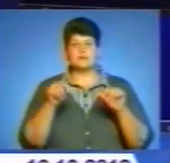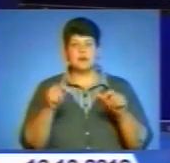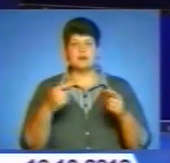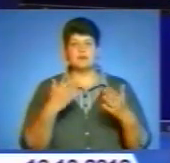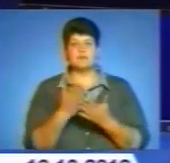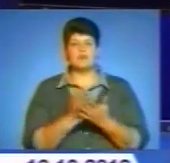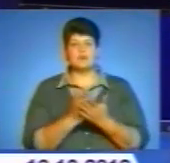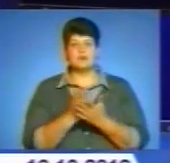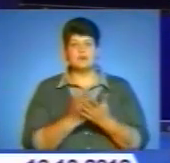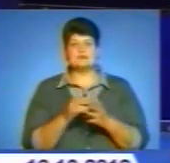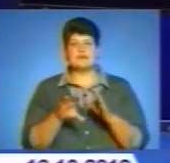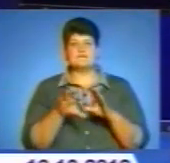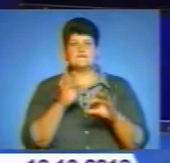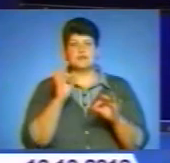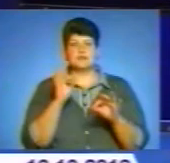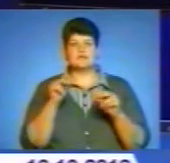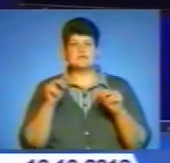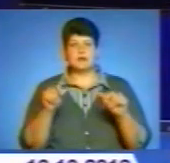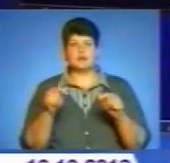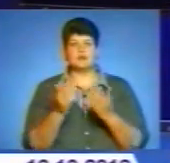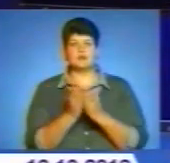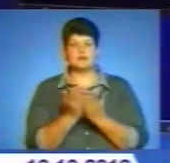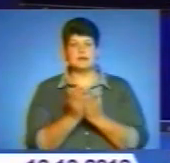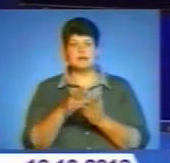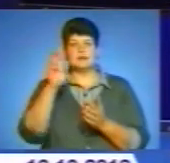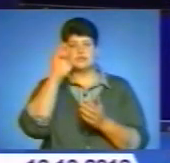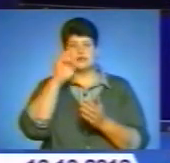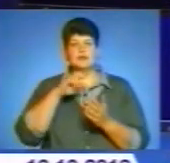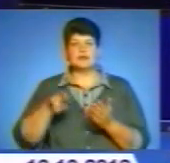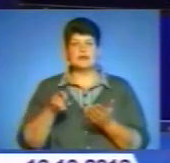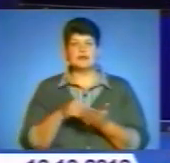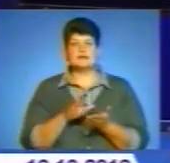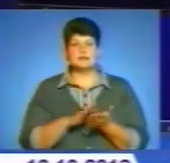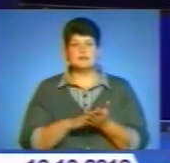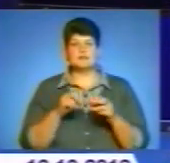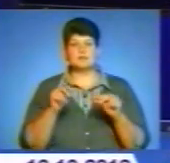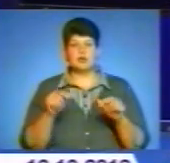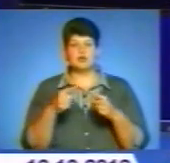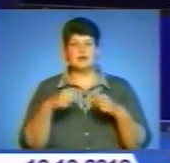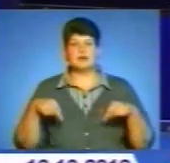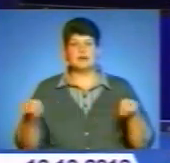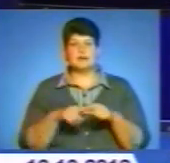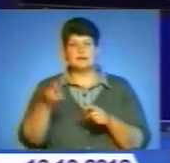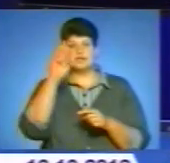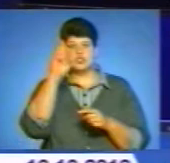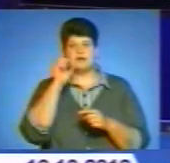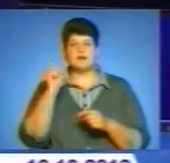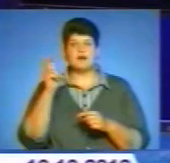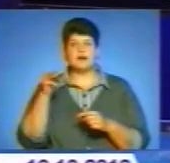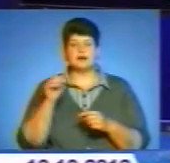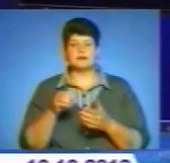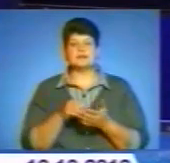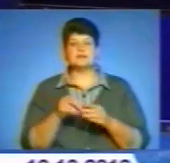Уряд скасував платність деяких адміністративних послуг у сфері земельних відносин. За отримання таких документів, як витягу із